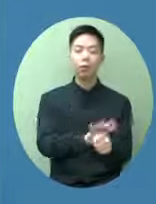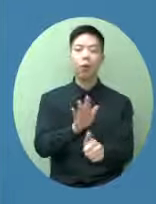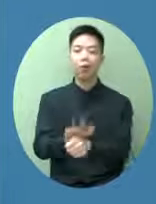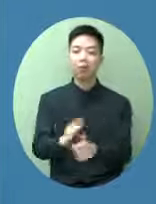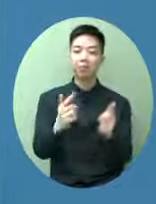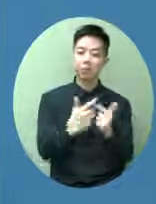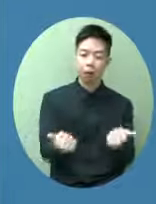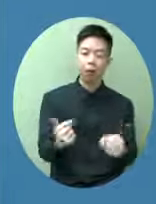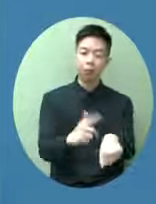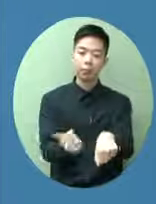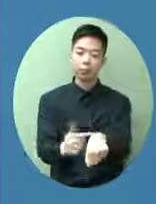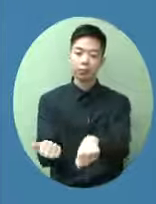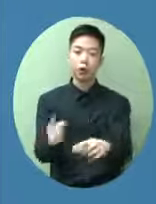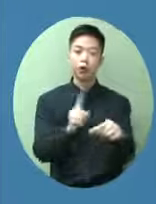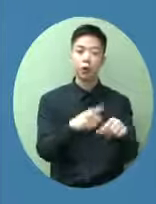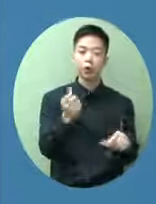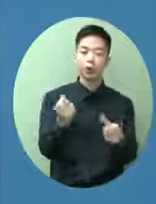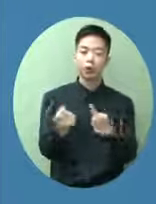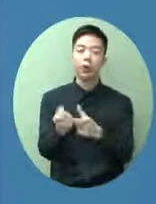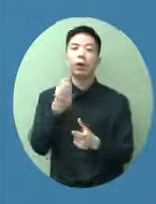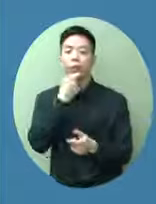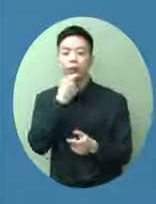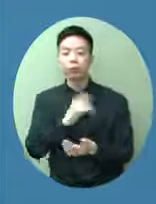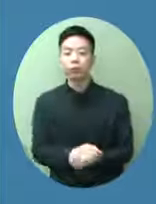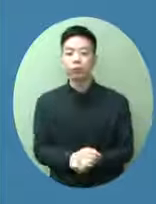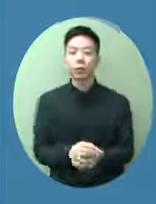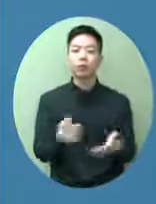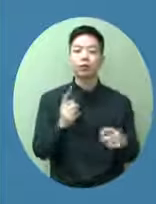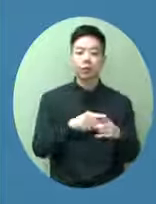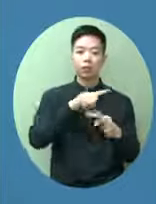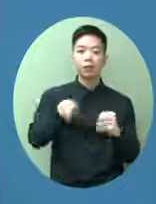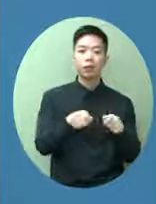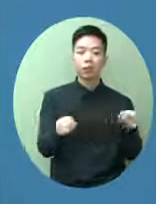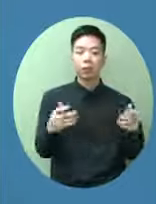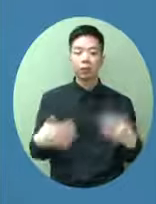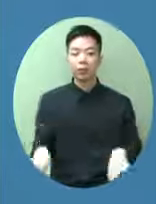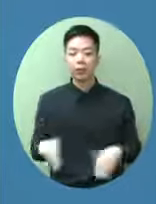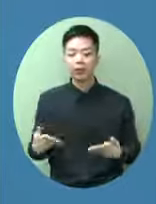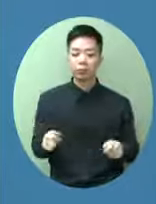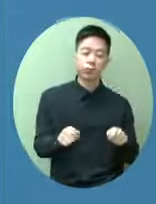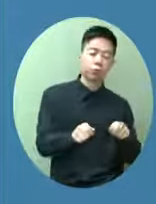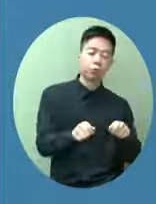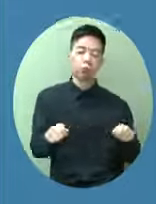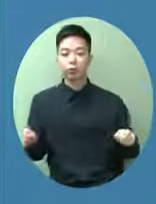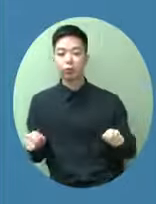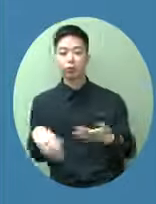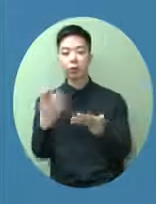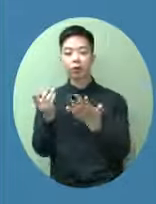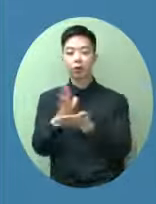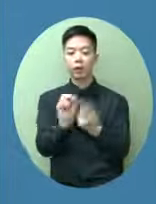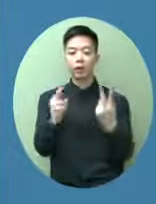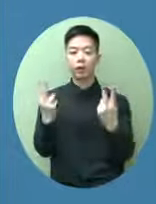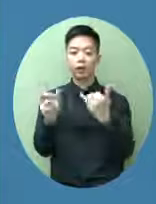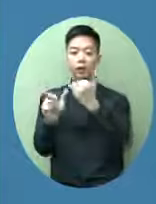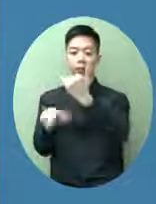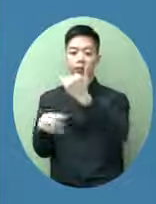我們其實已經多次的延長了現在再延長去到明年的六月三十日截至到今年的七月底在